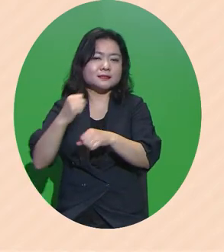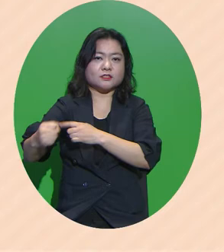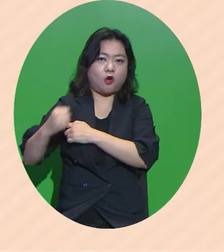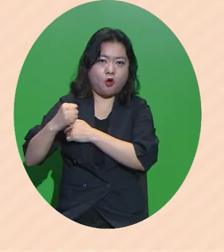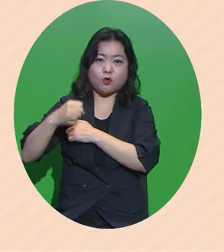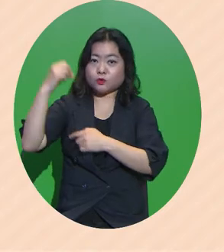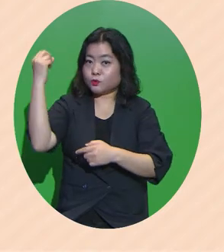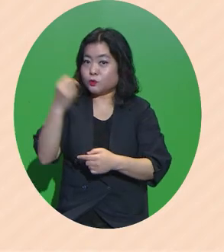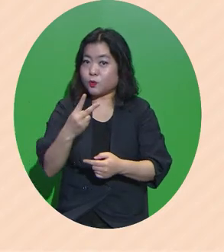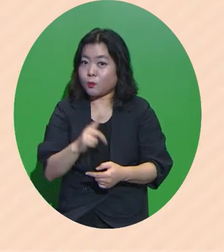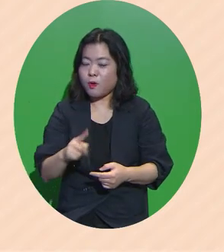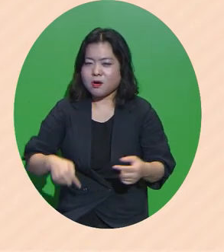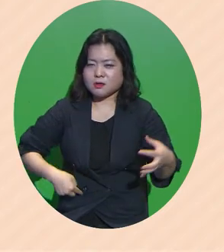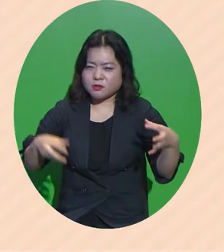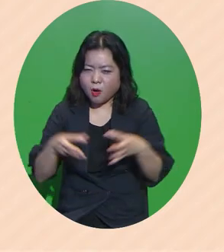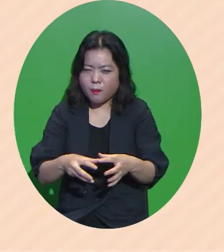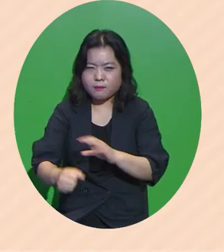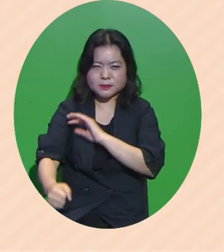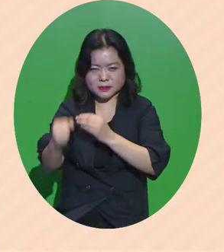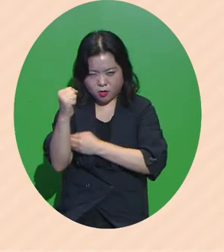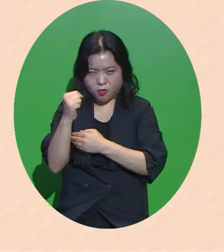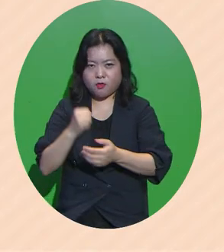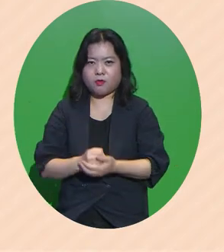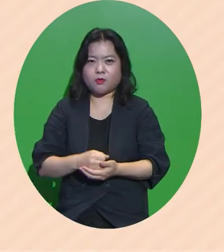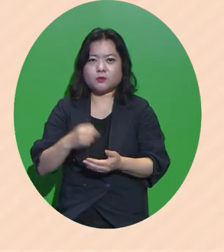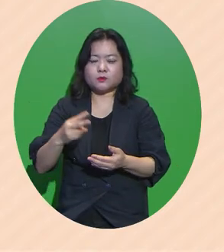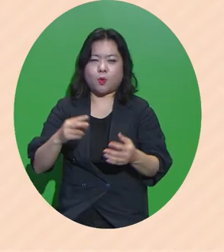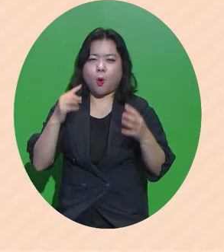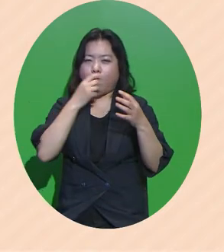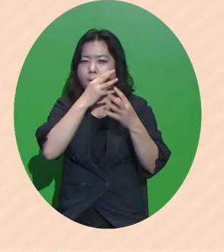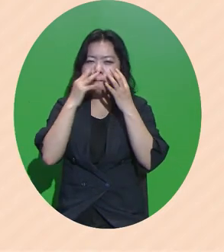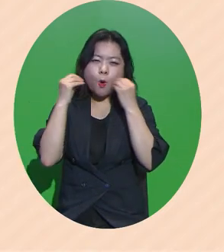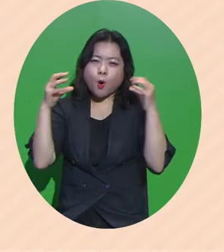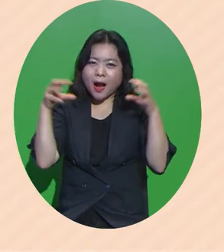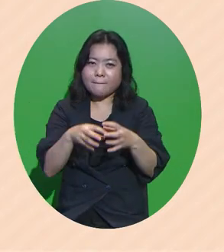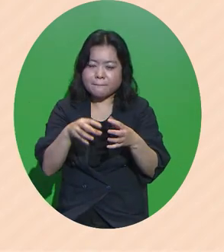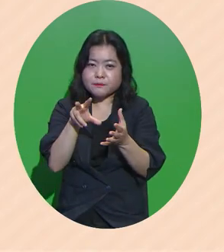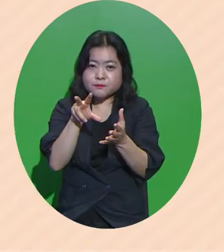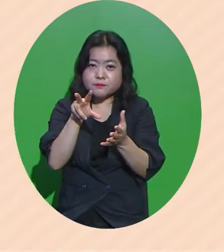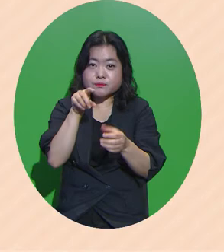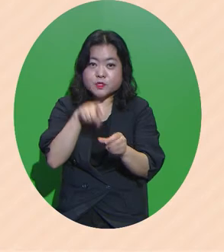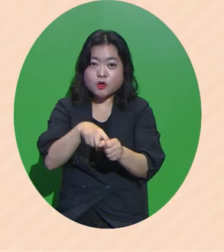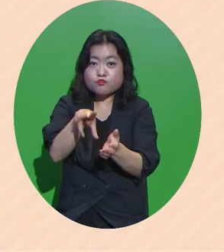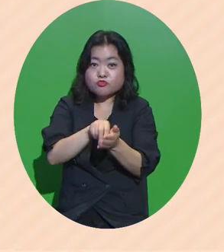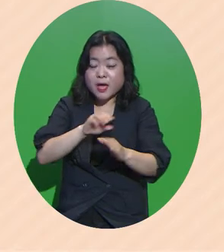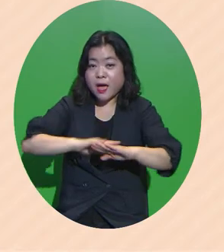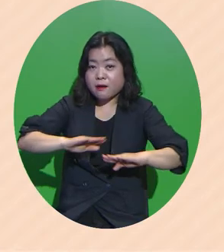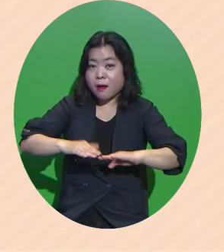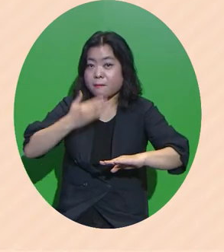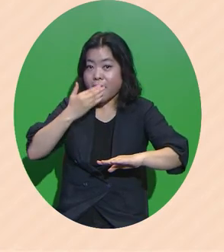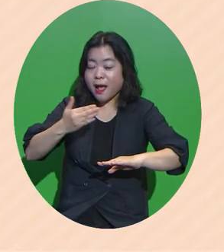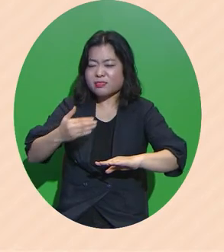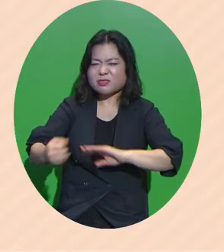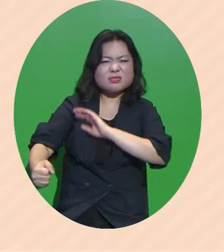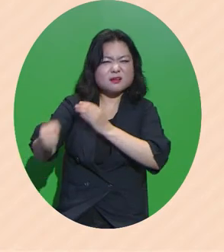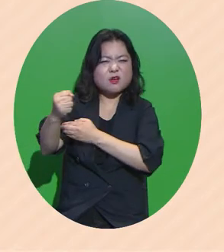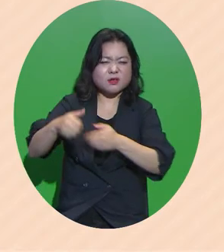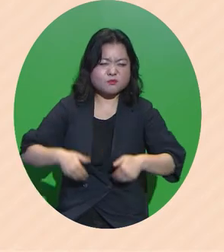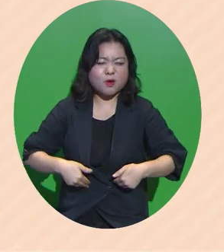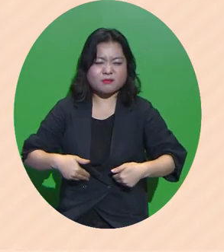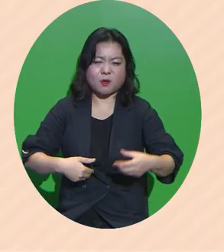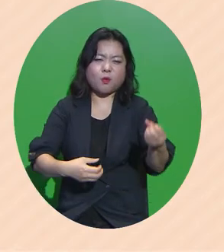오히려 협업 능력 그리고 복합적인 문제를 해결할 수 있는 능력이 필요하다고 손을 꼽았습니다